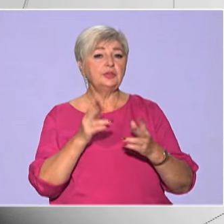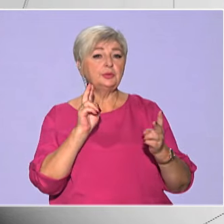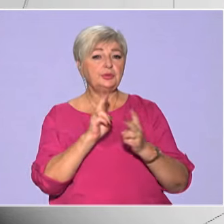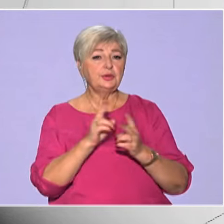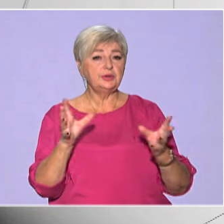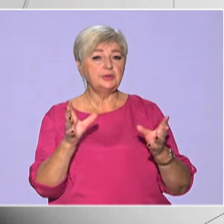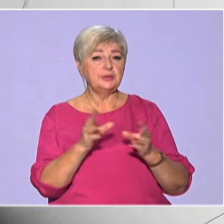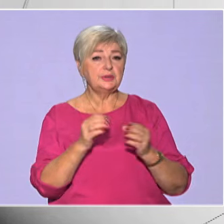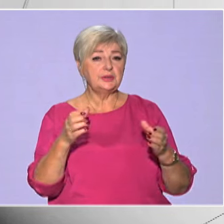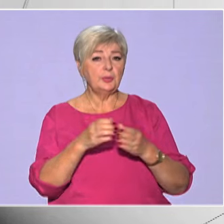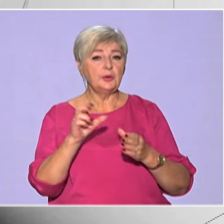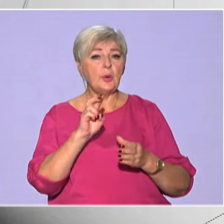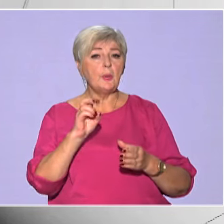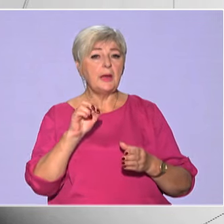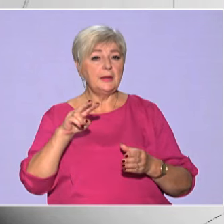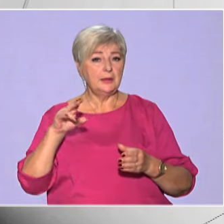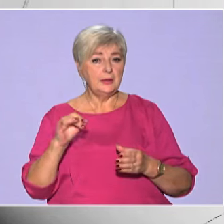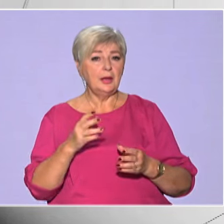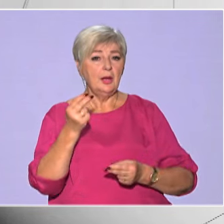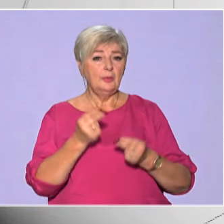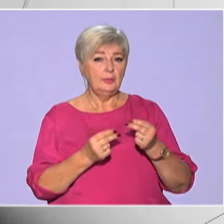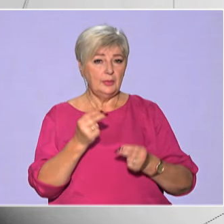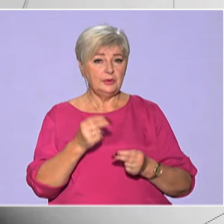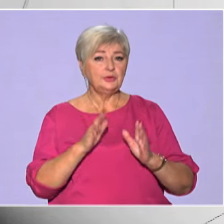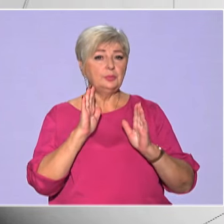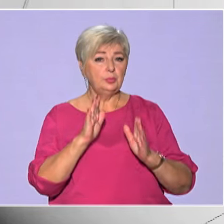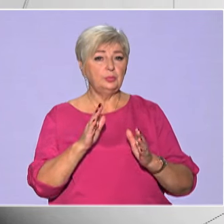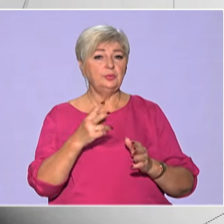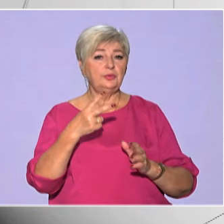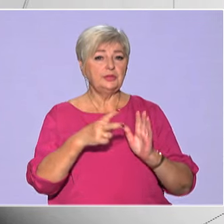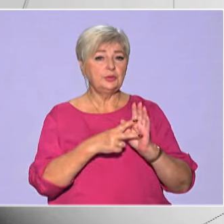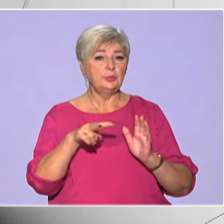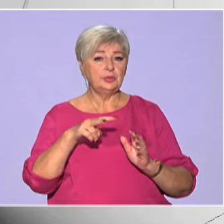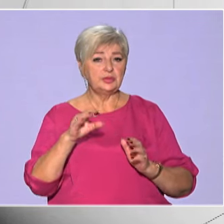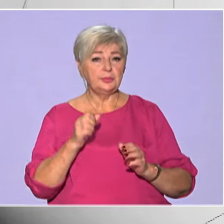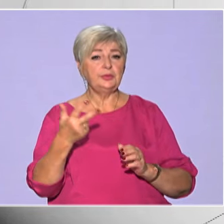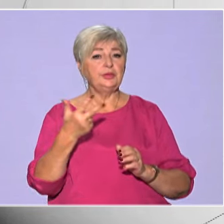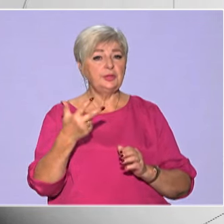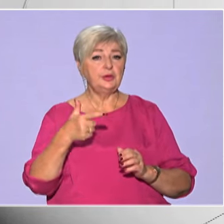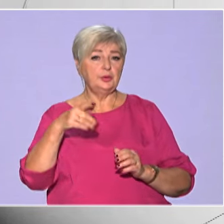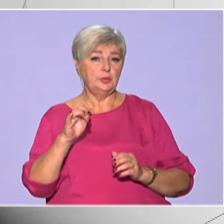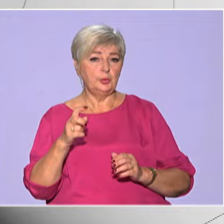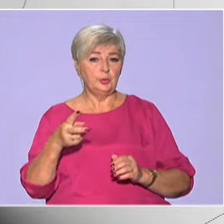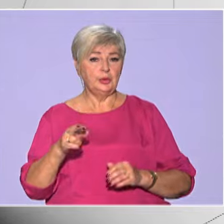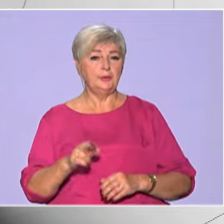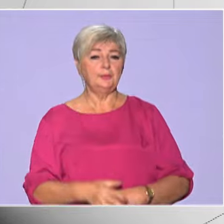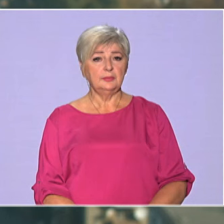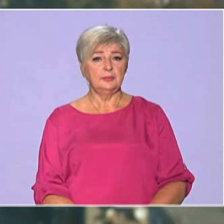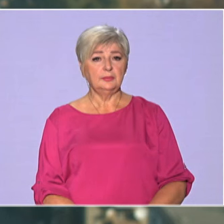зі збірною Бельгії. Матчі даної стадії пройдуть 27 листопада та 3 грудня.